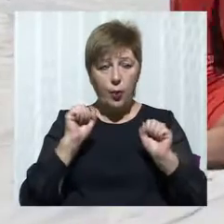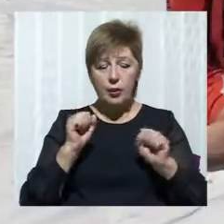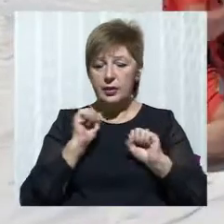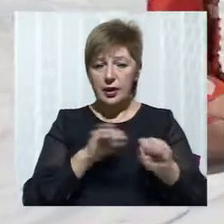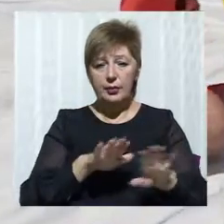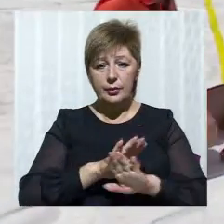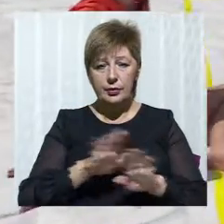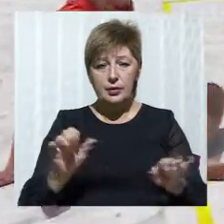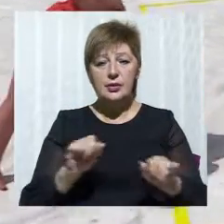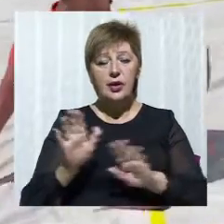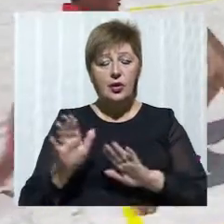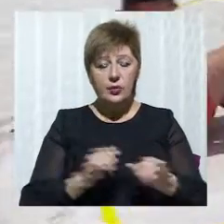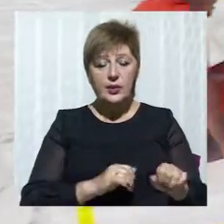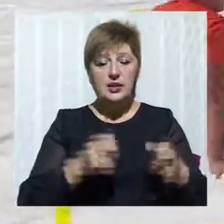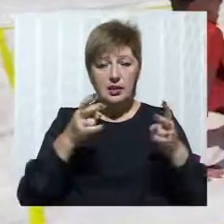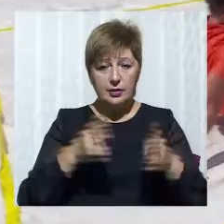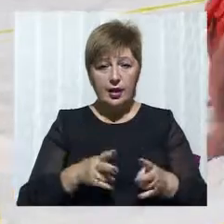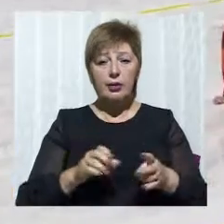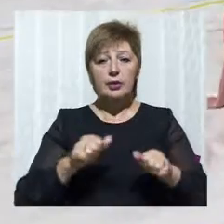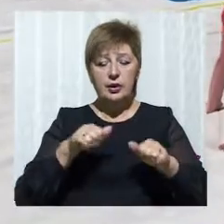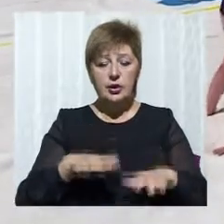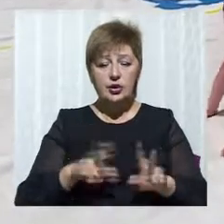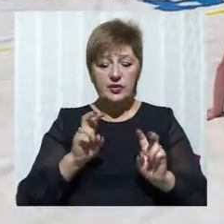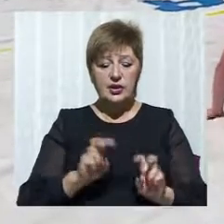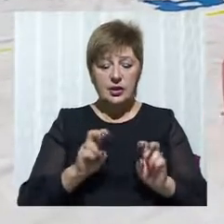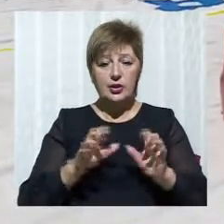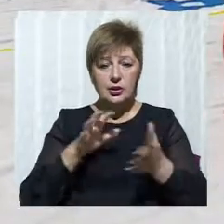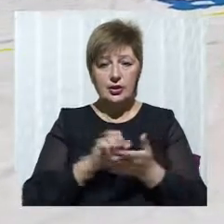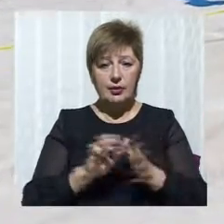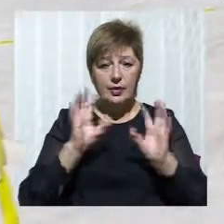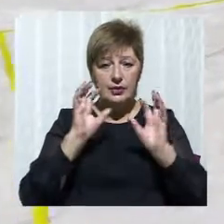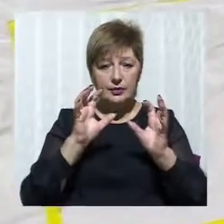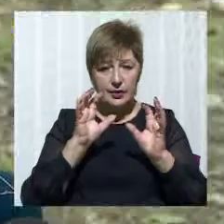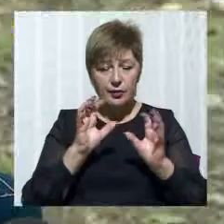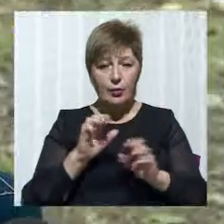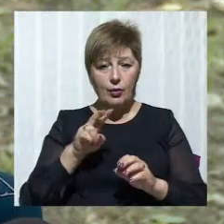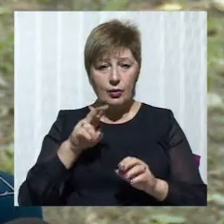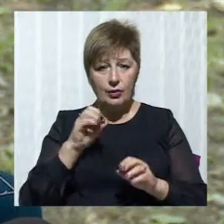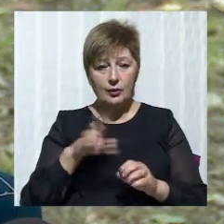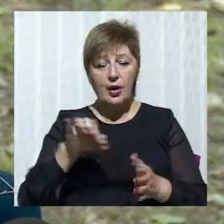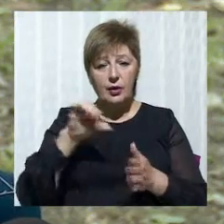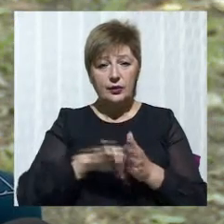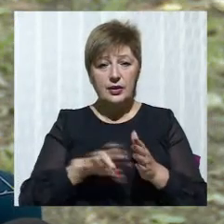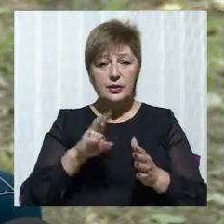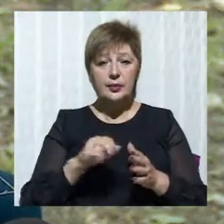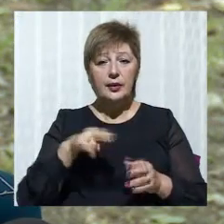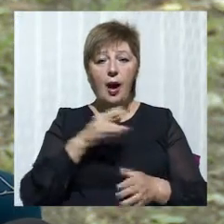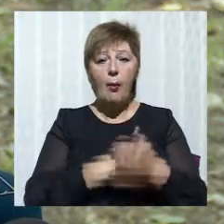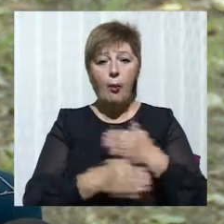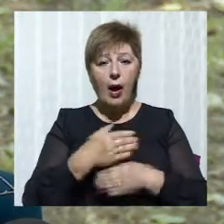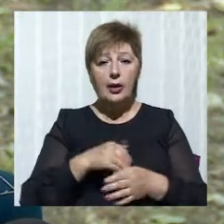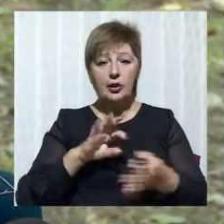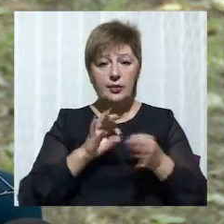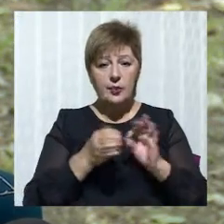вирішив займатися волейболом сидячи. І вже через рік став членом збірної команди з волейболу сидячи. Та виступив на паралімпійських іграх.